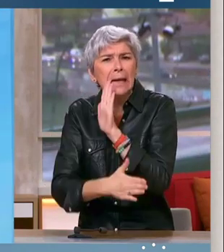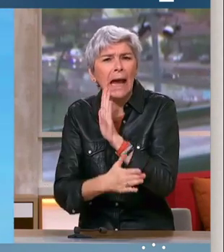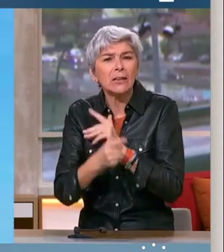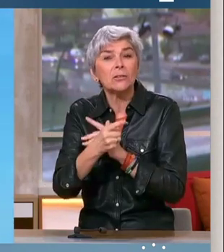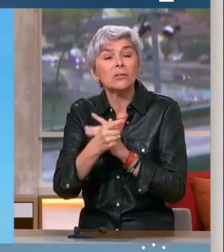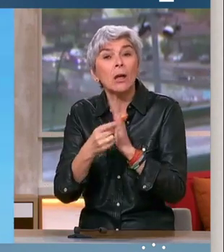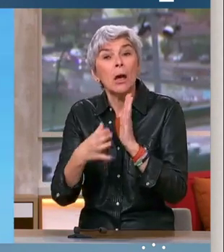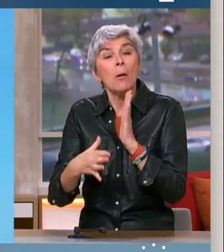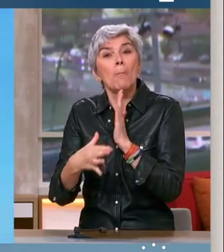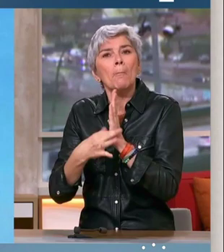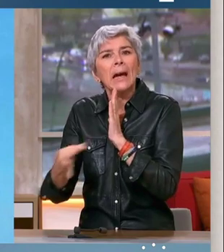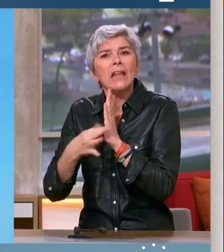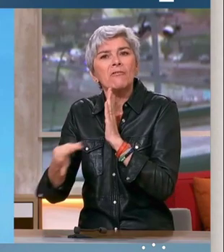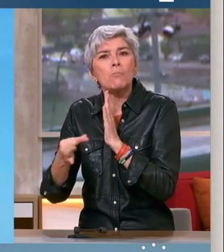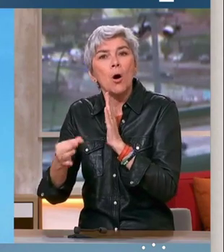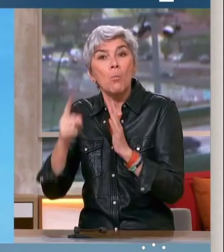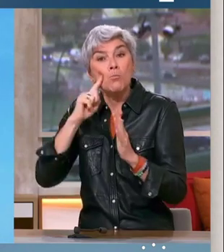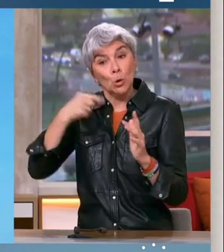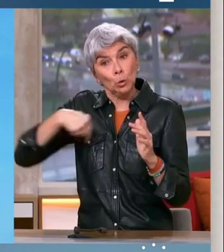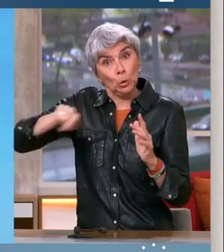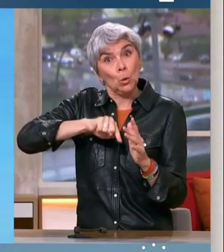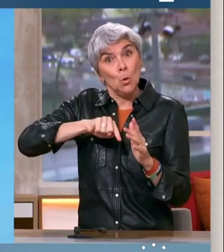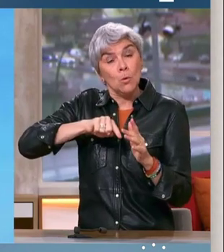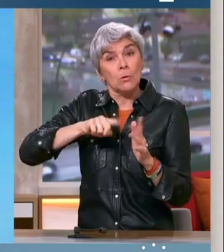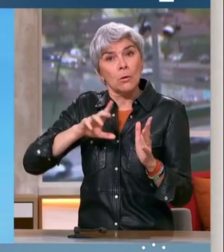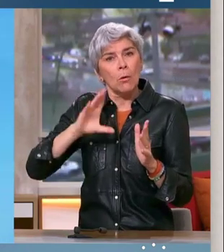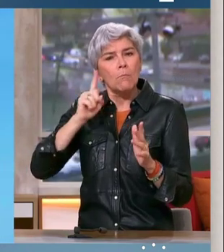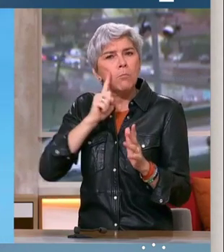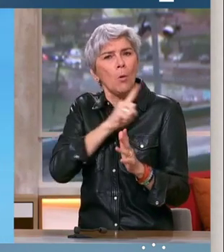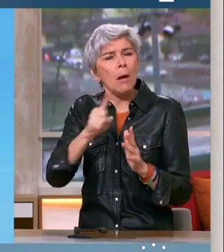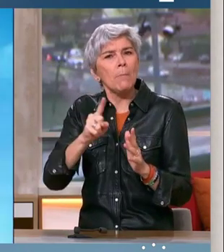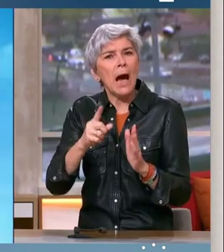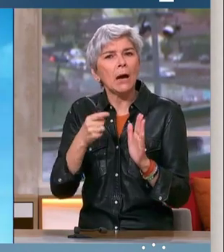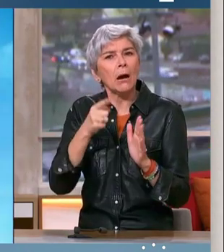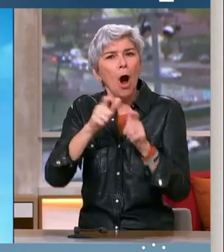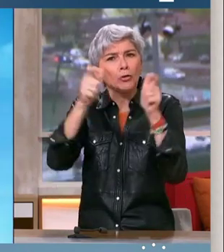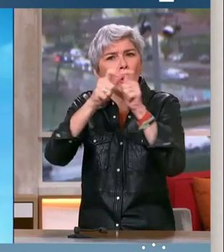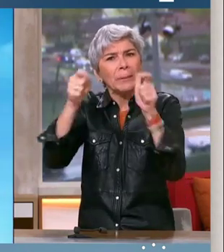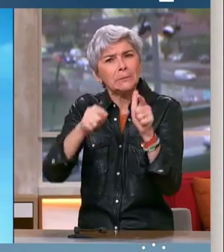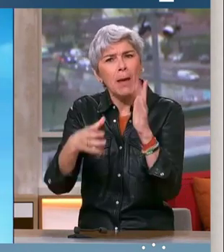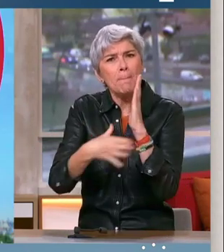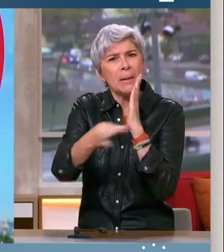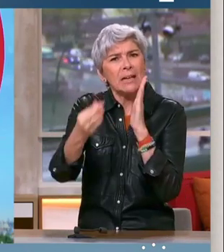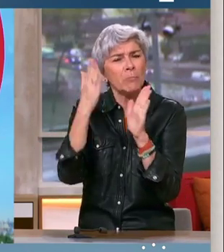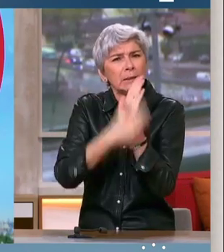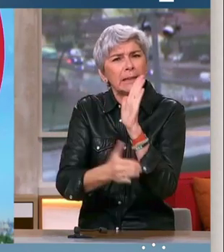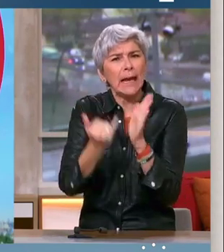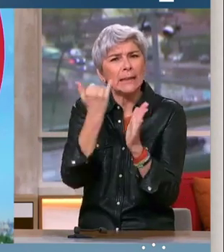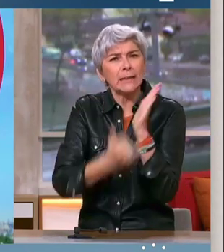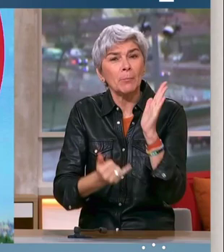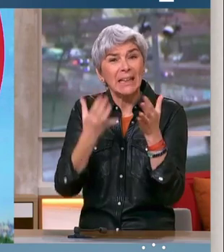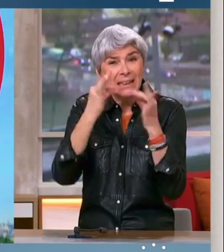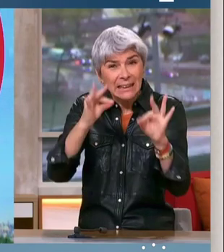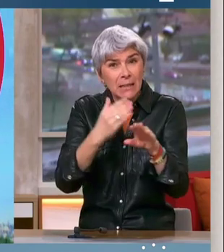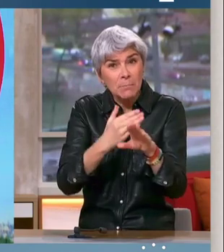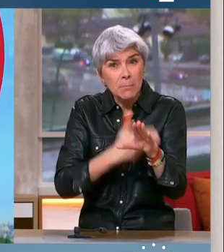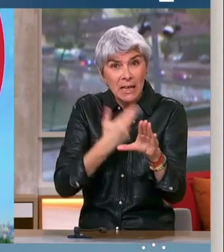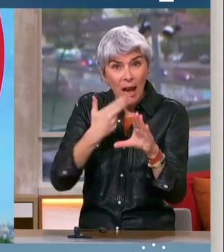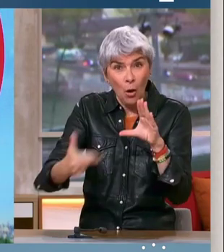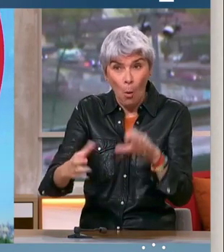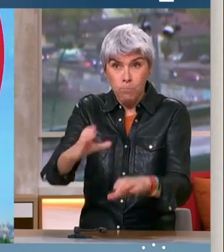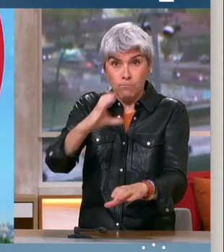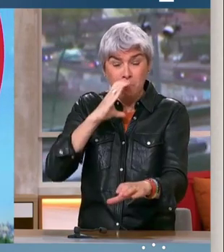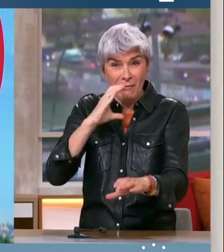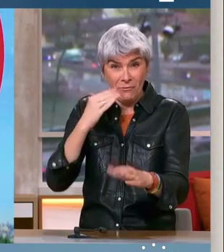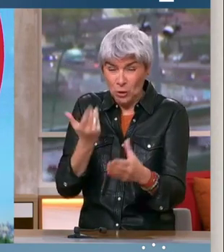mis le prélèvement à la source pour nous, eh bien on va mettre pour les grandes entreprises. C'est tout de suite 10 milliards d'euros qui rentrent.